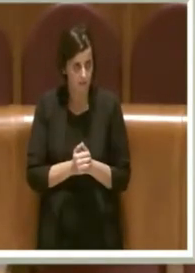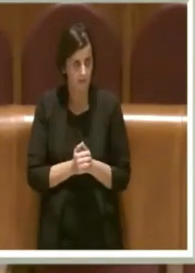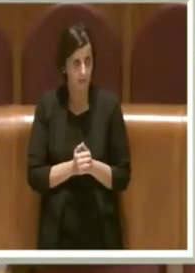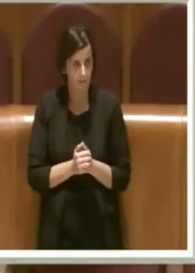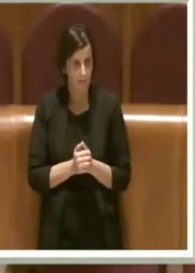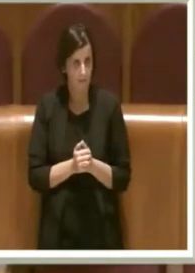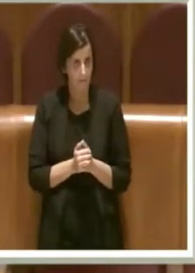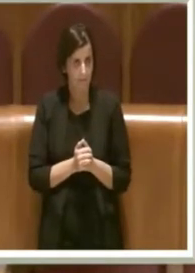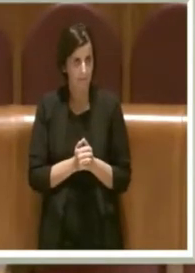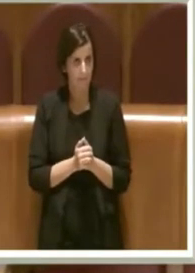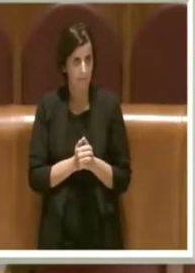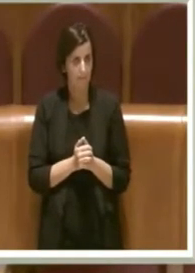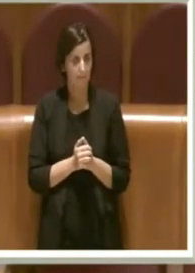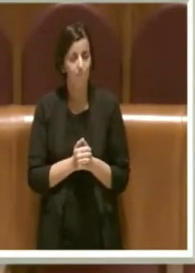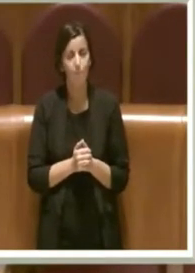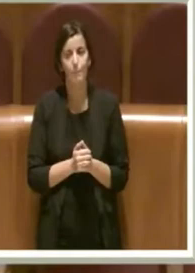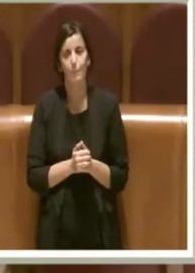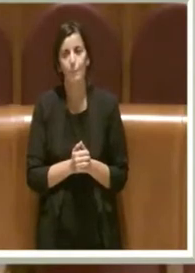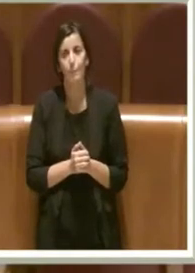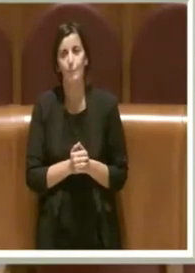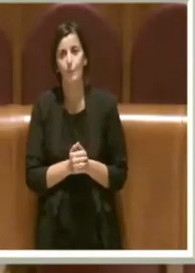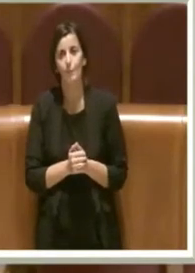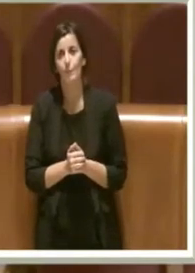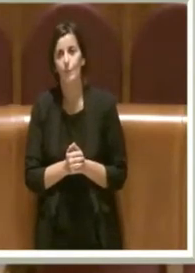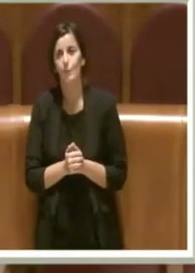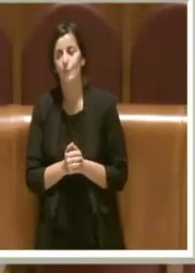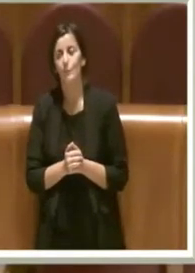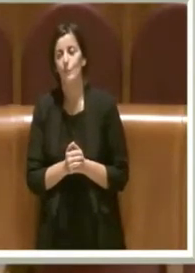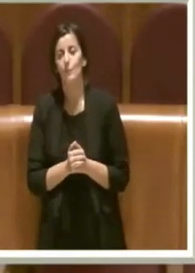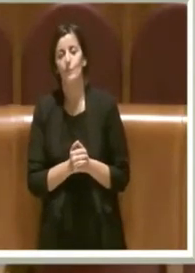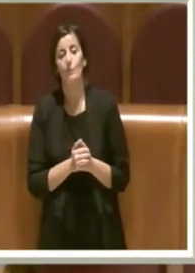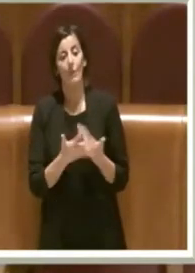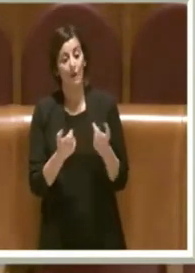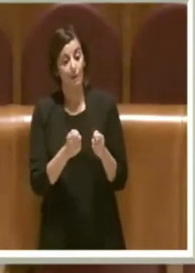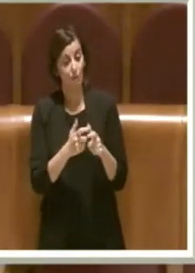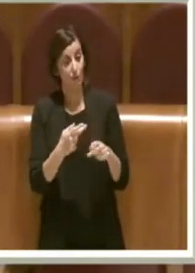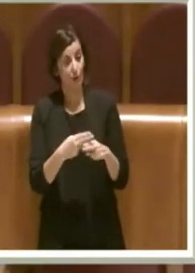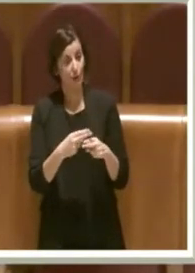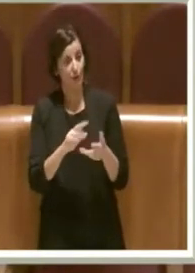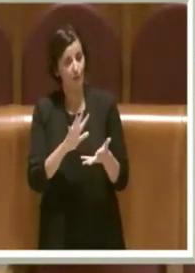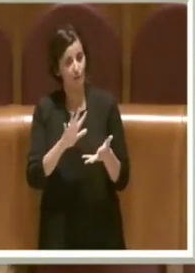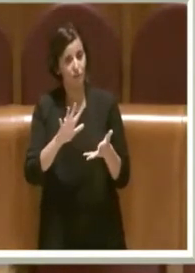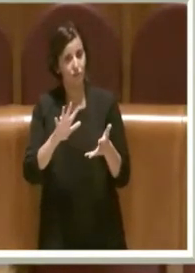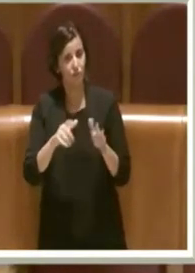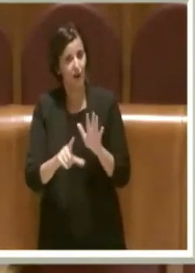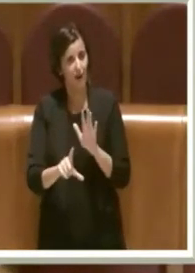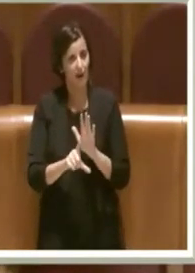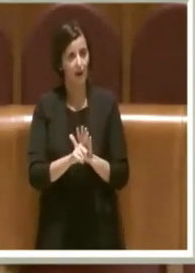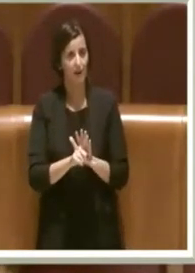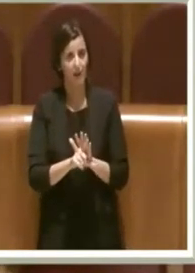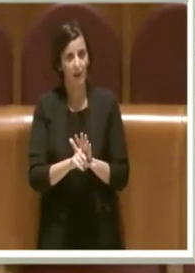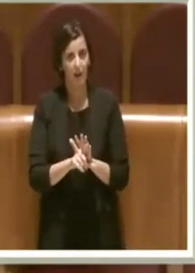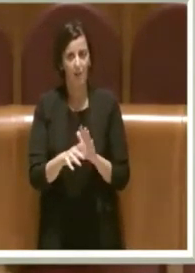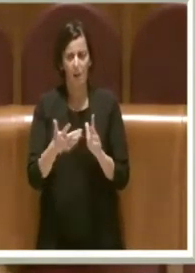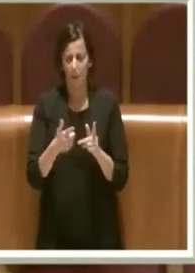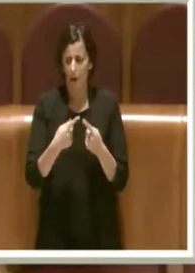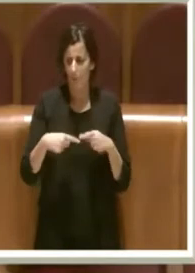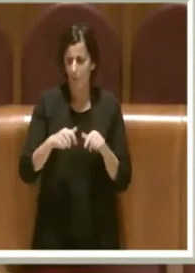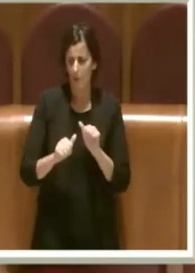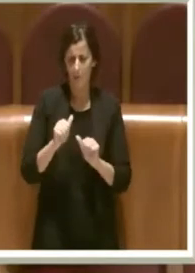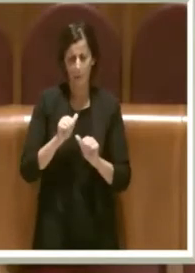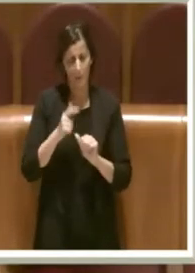avere riportato la città alla legalità, il sostegno che l'amministrazione precedente ha dato alla legalità